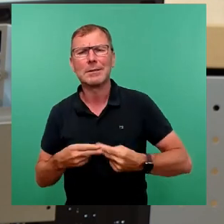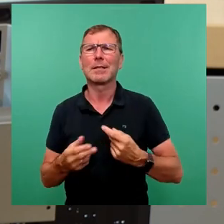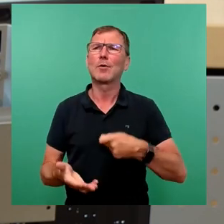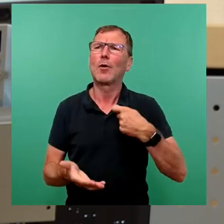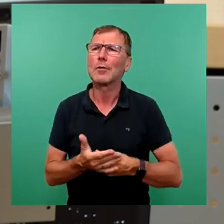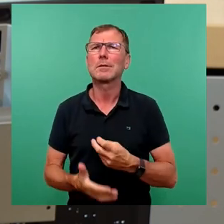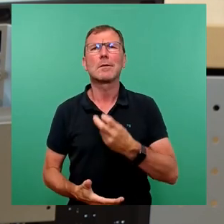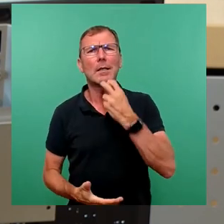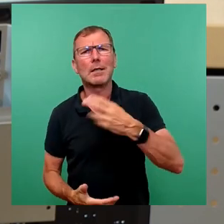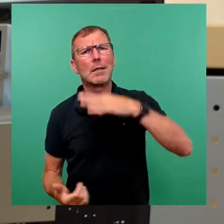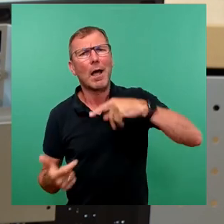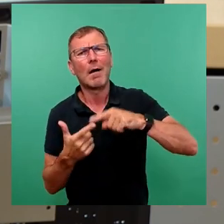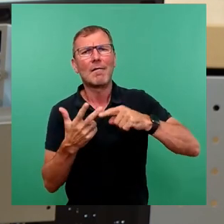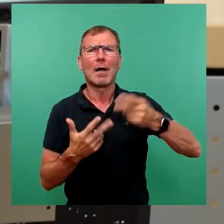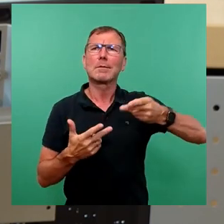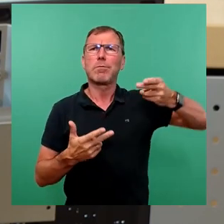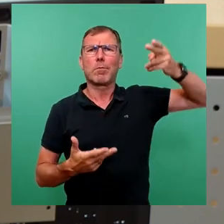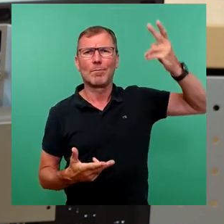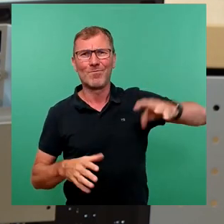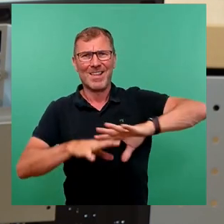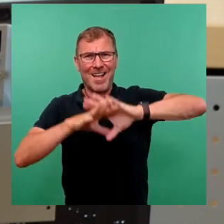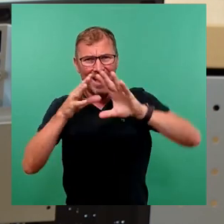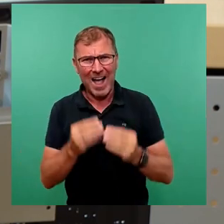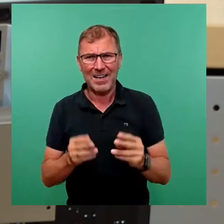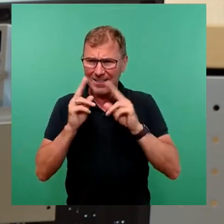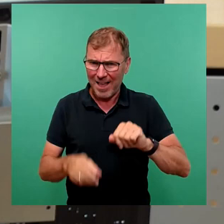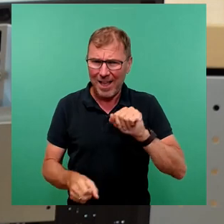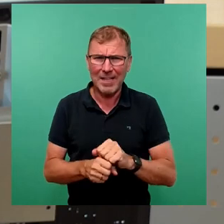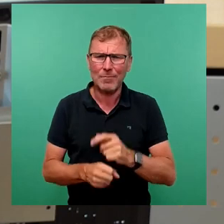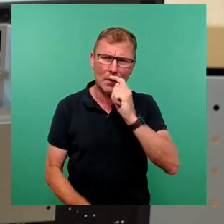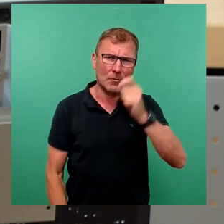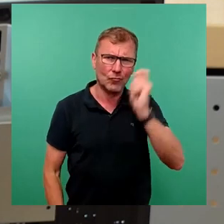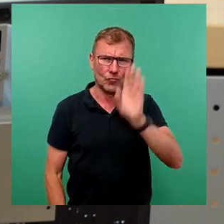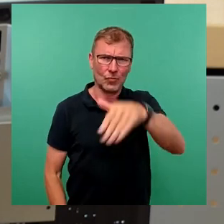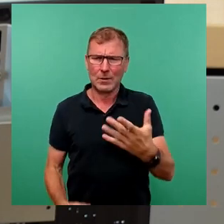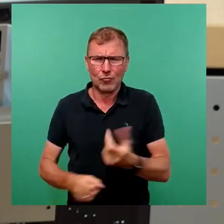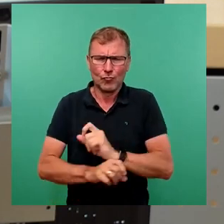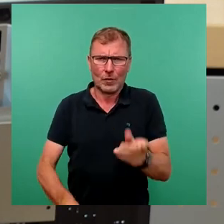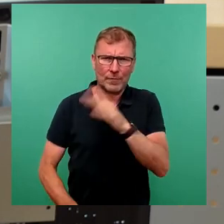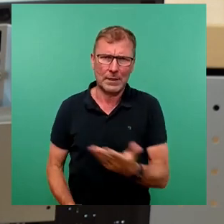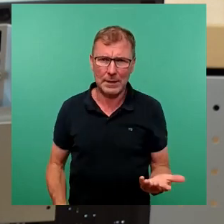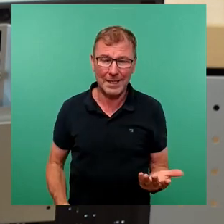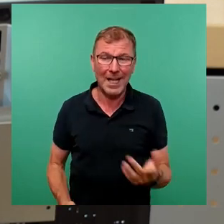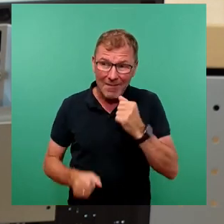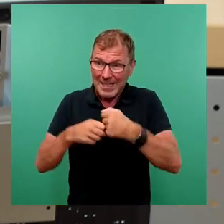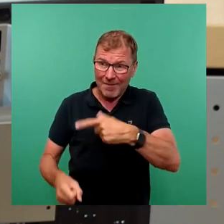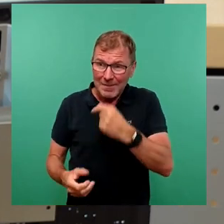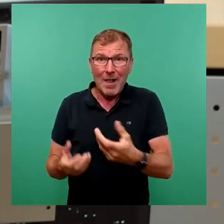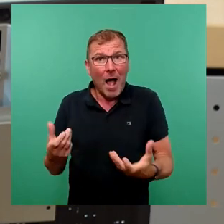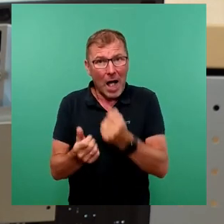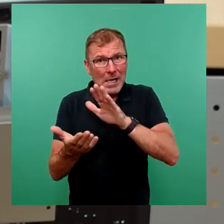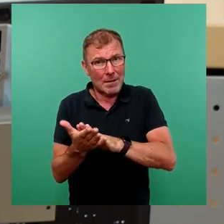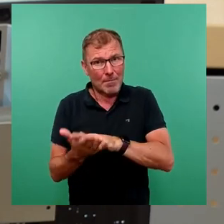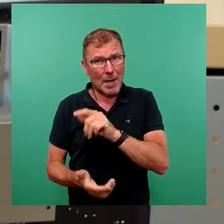Wasserversorgung und, und, und. Und das alles ist wirklich Mist. Wenn wir diese Feste behalten wollen, dann brauchen